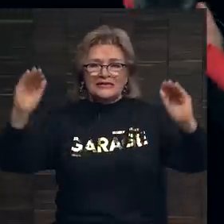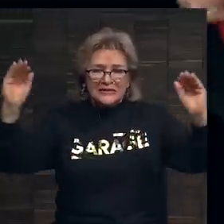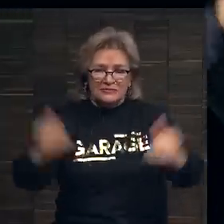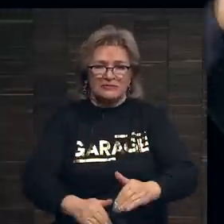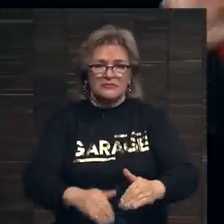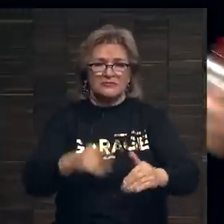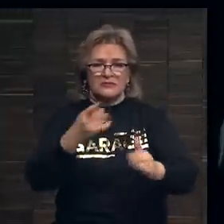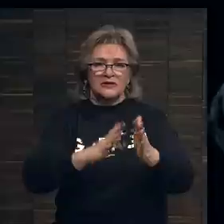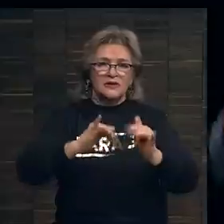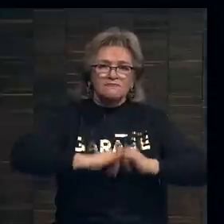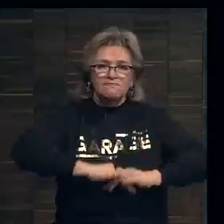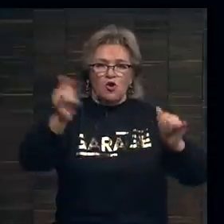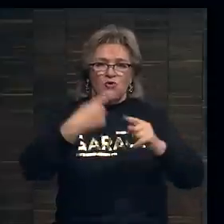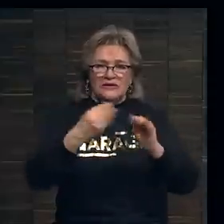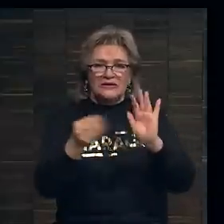безумный рост.